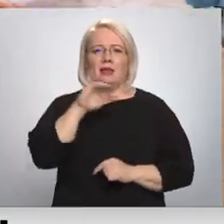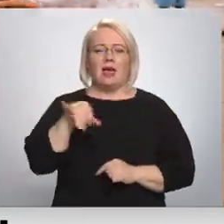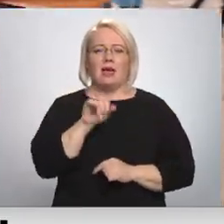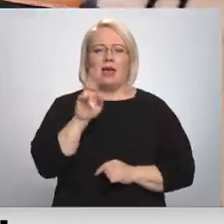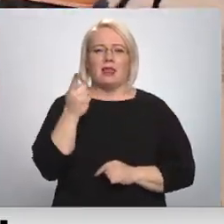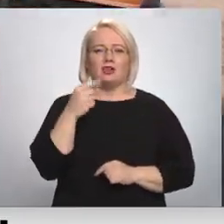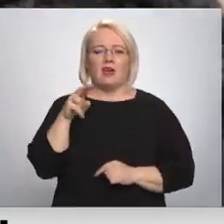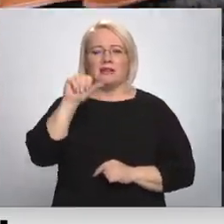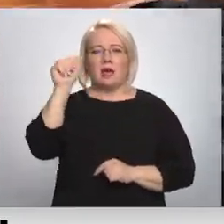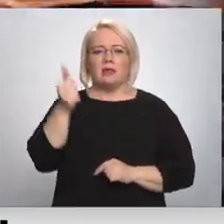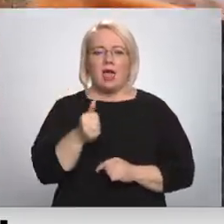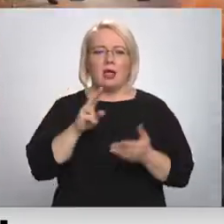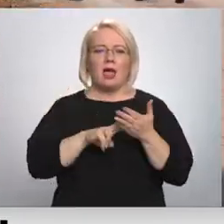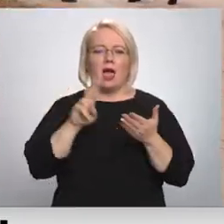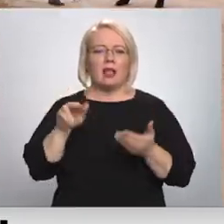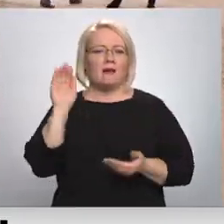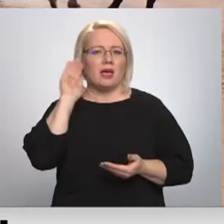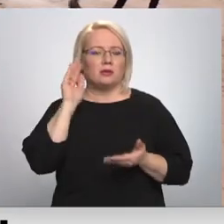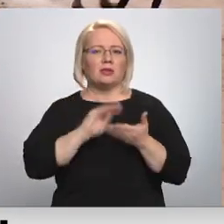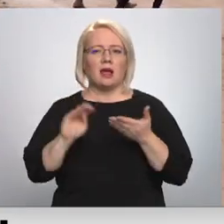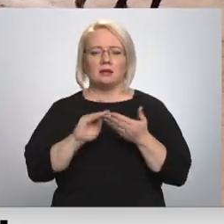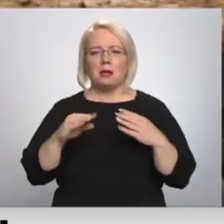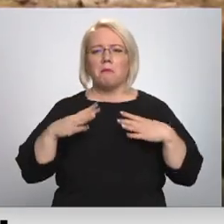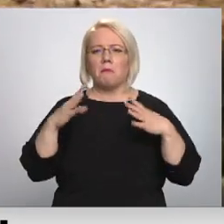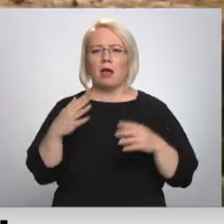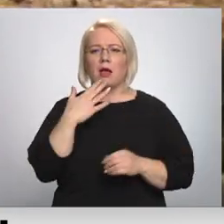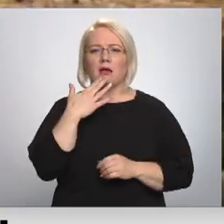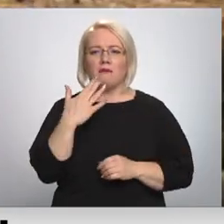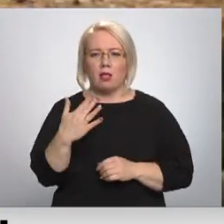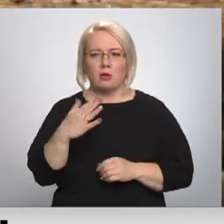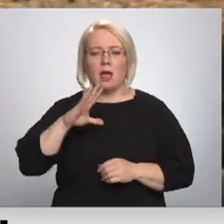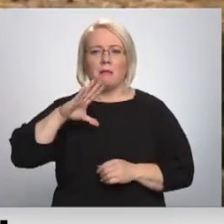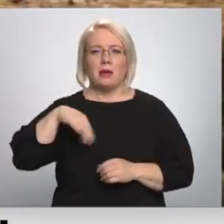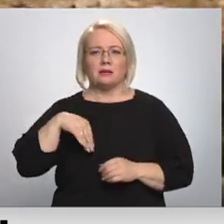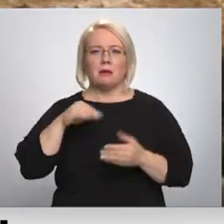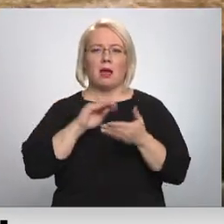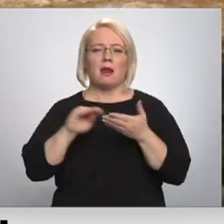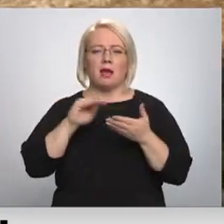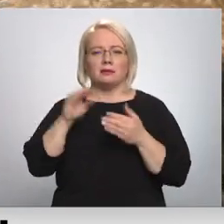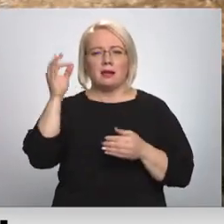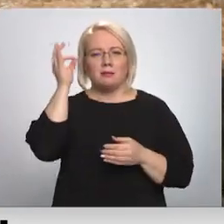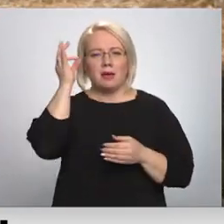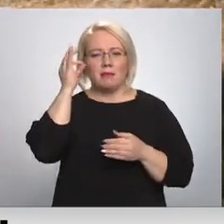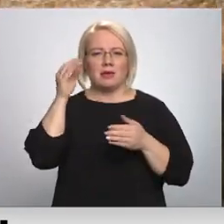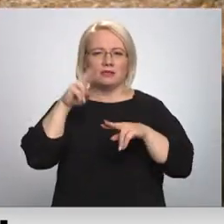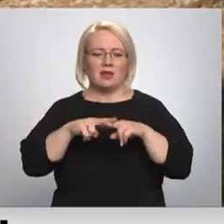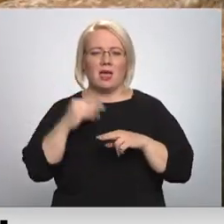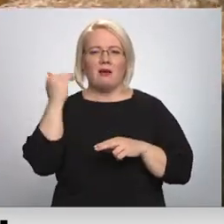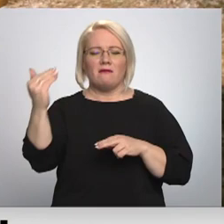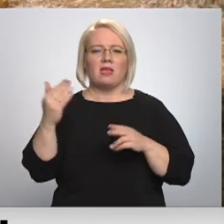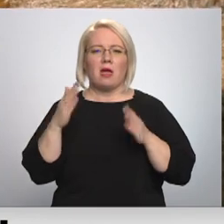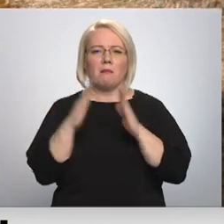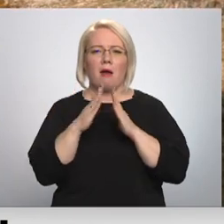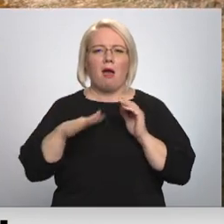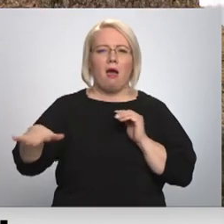radītie tēli ļāva ieklausīties rakstnieku bagātajā balodā. Pēc tam, kad pabūts rakstnieka piemiņas vietā, viņa dzimto māju kalna